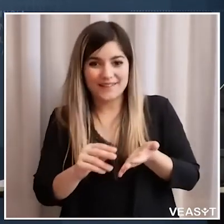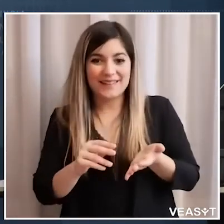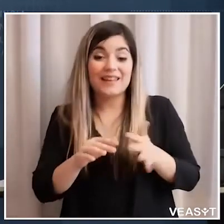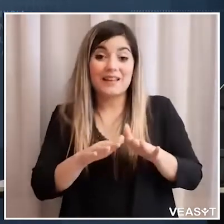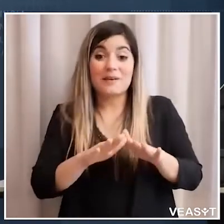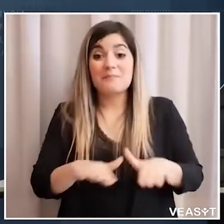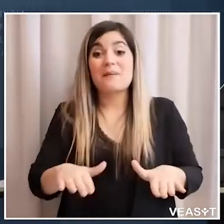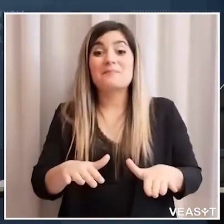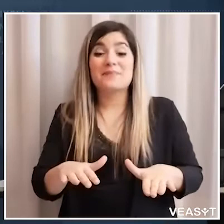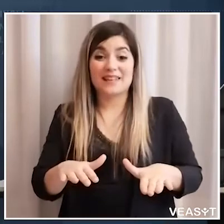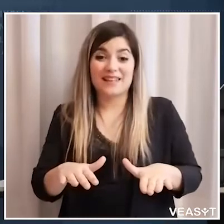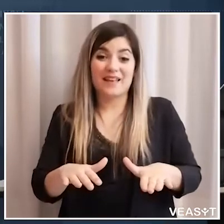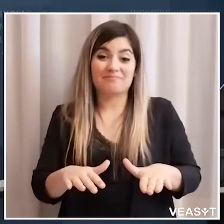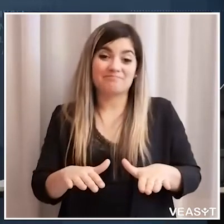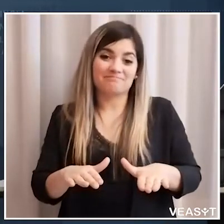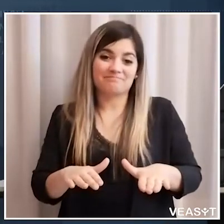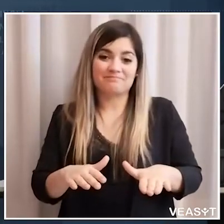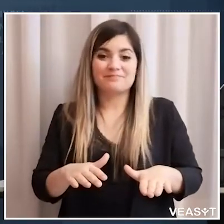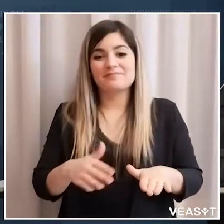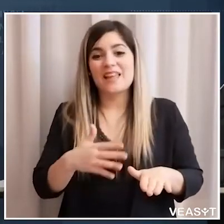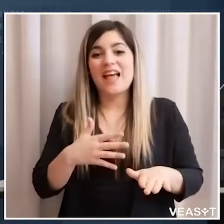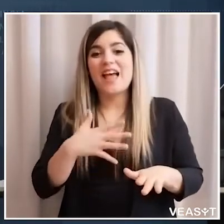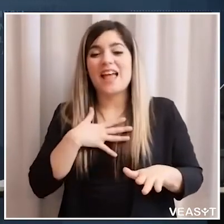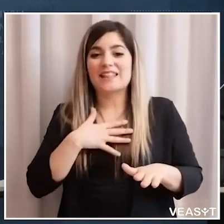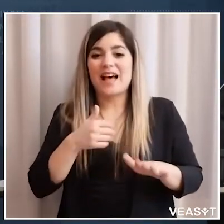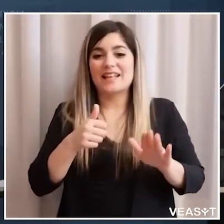dai sei diciamo delle scuole primarie